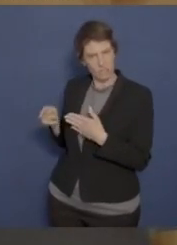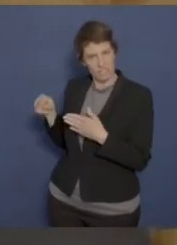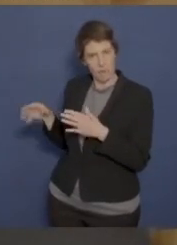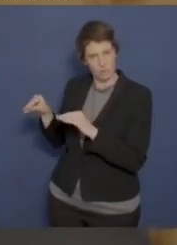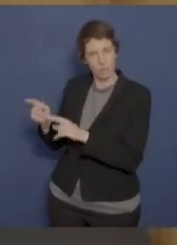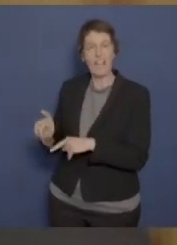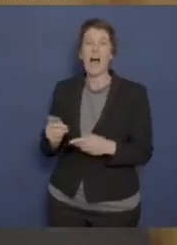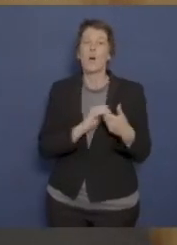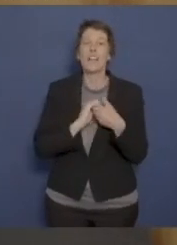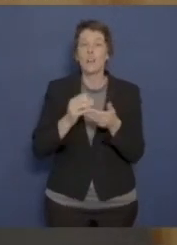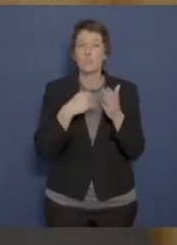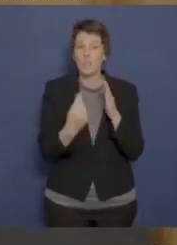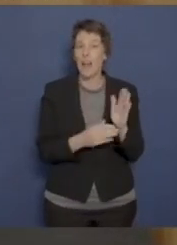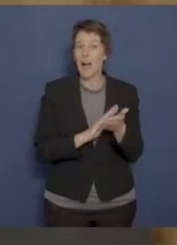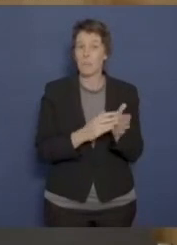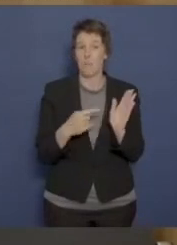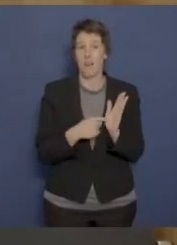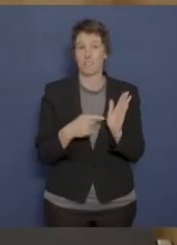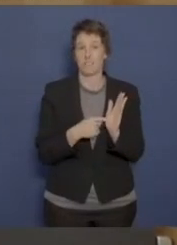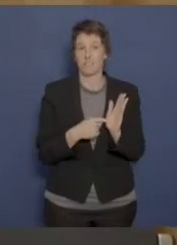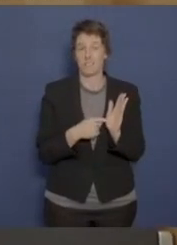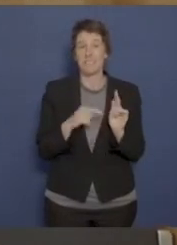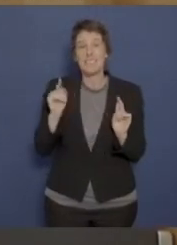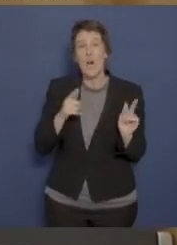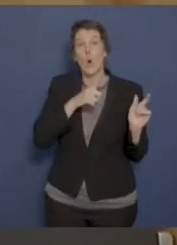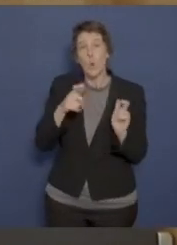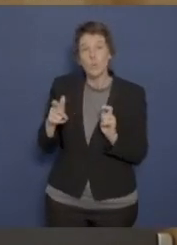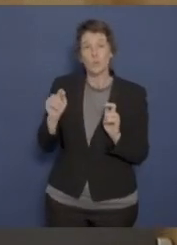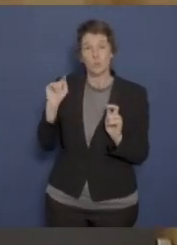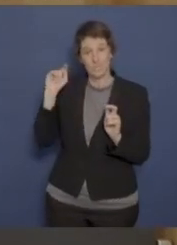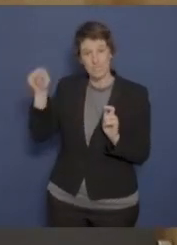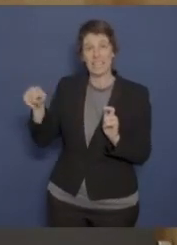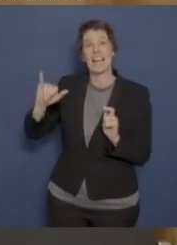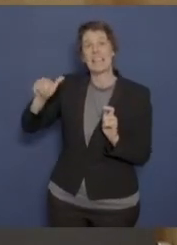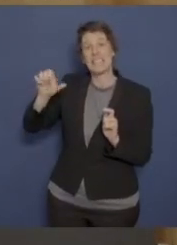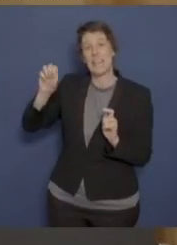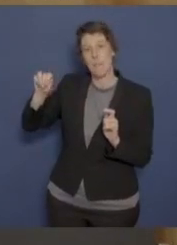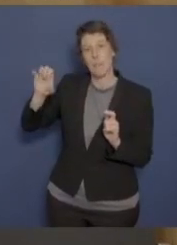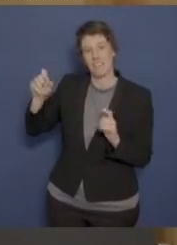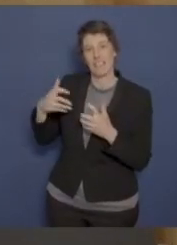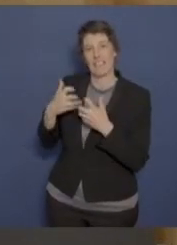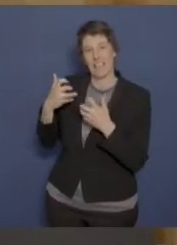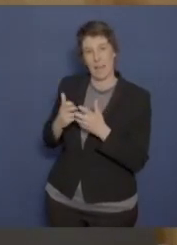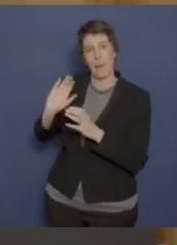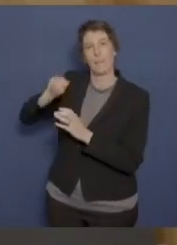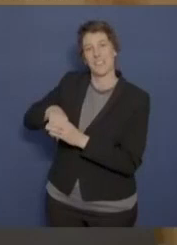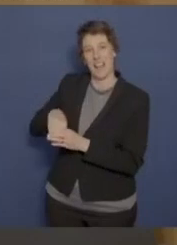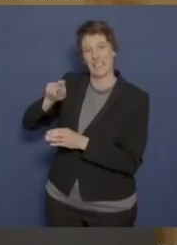auch im Koalitionsvertrag festgelegt, dass keine Rüstung an im Jemen-Krieg beteiligte